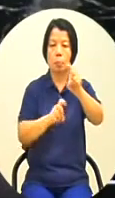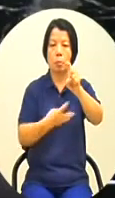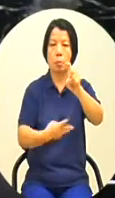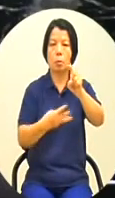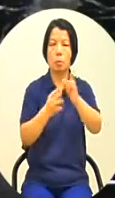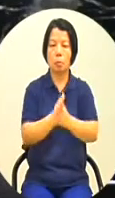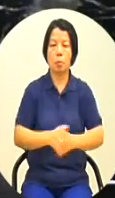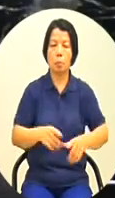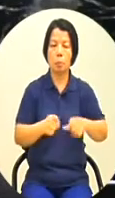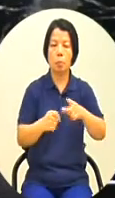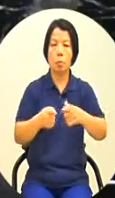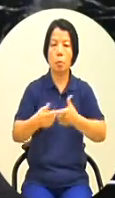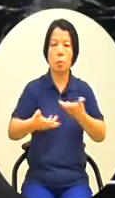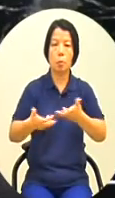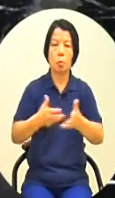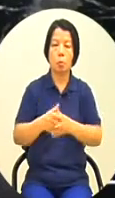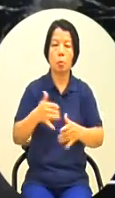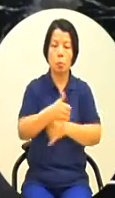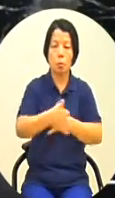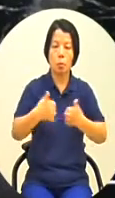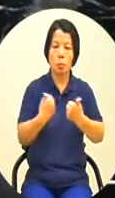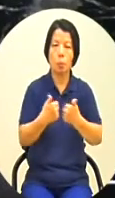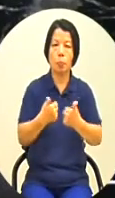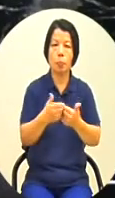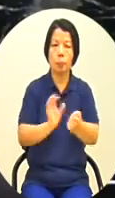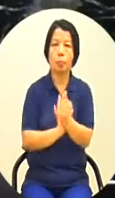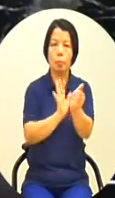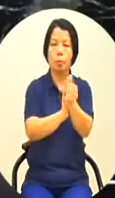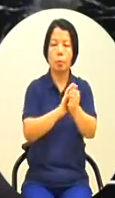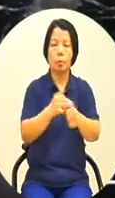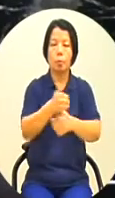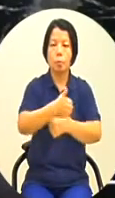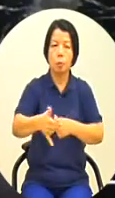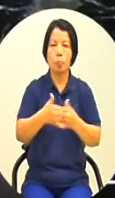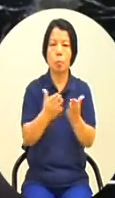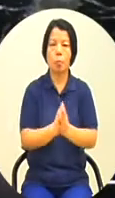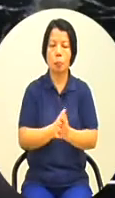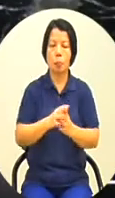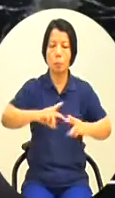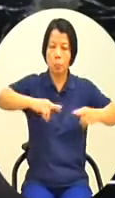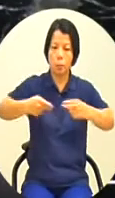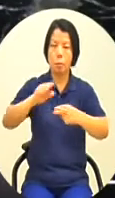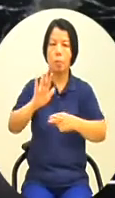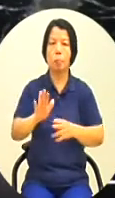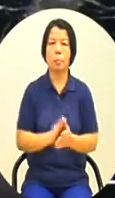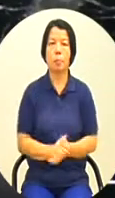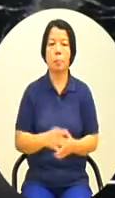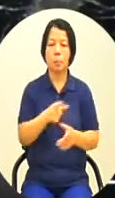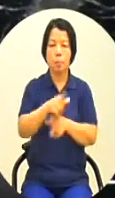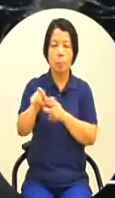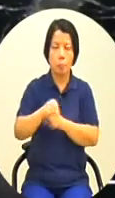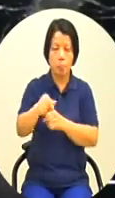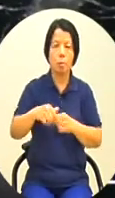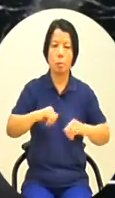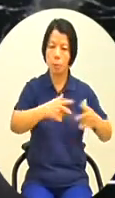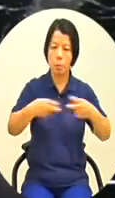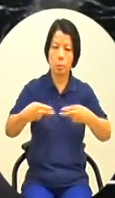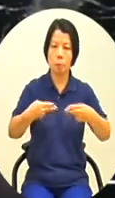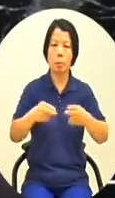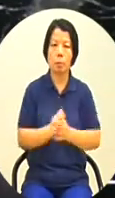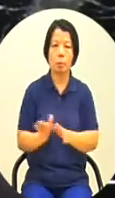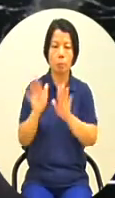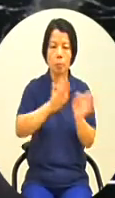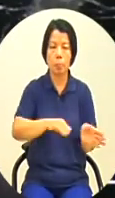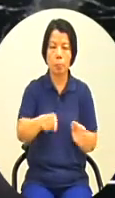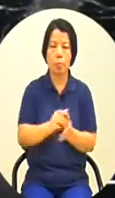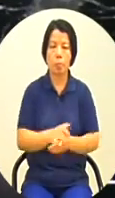因公務委員會有異動他們根據異動的結果是原